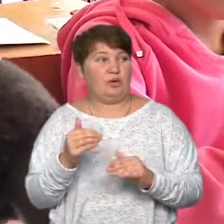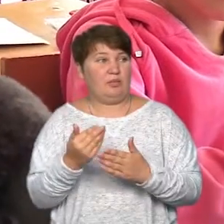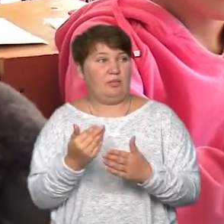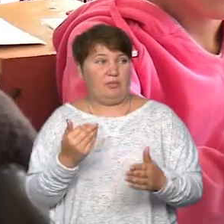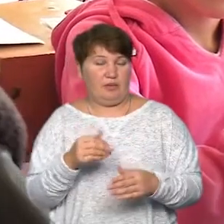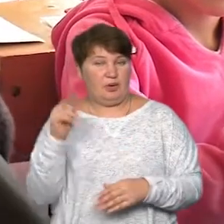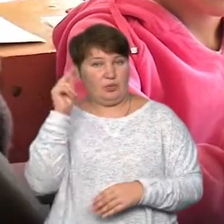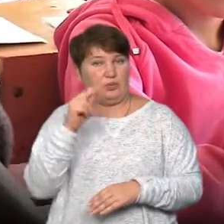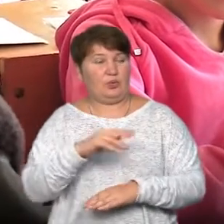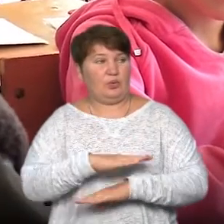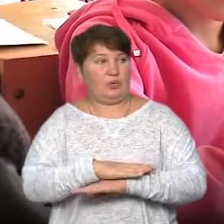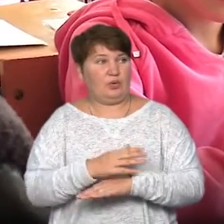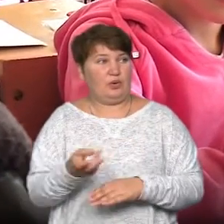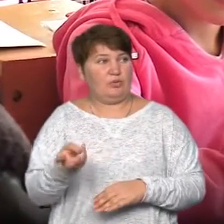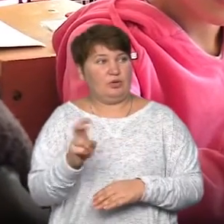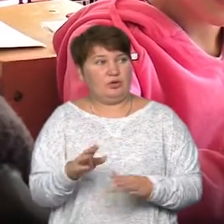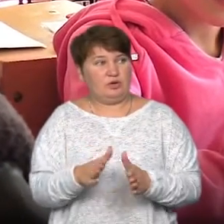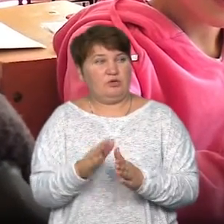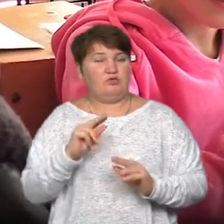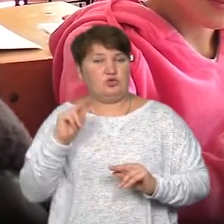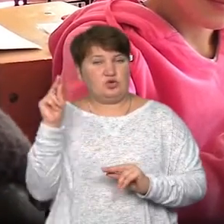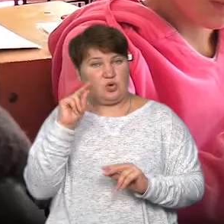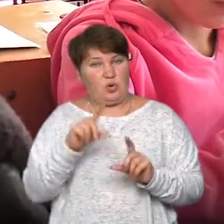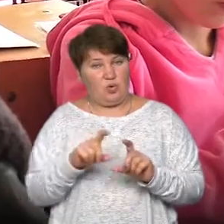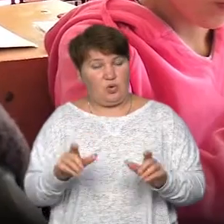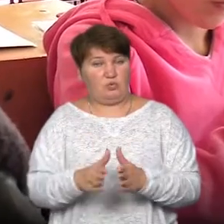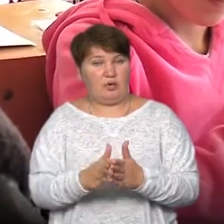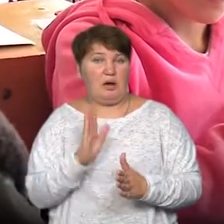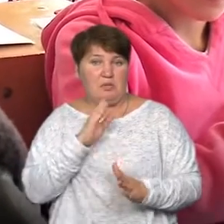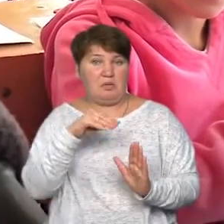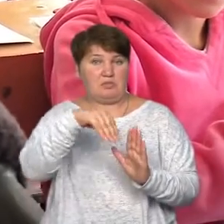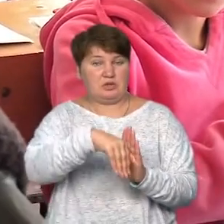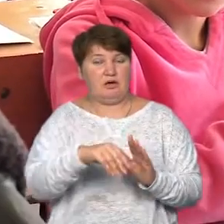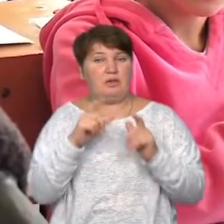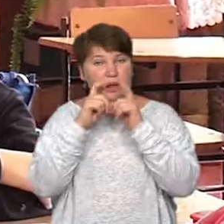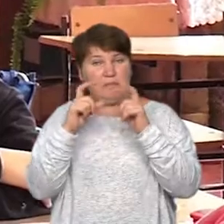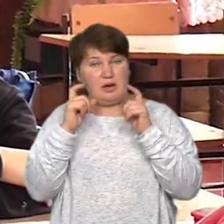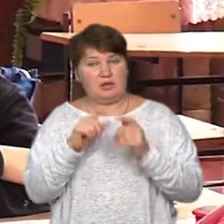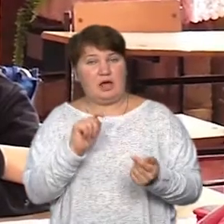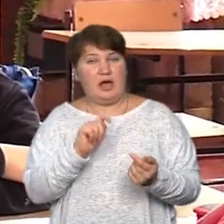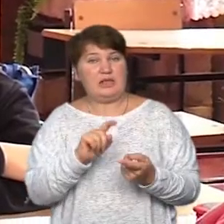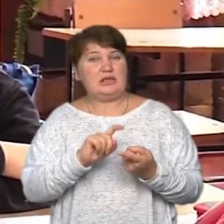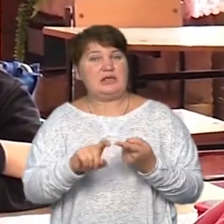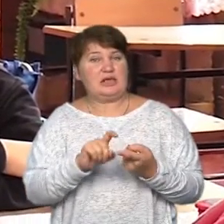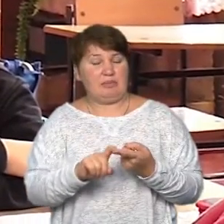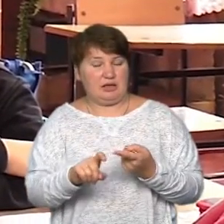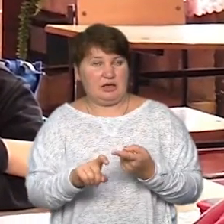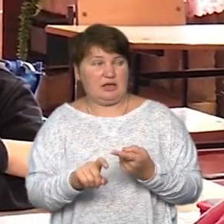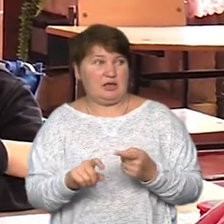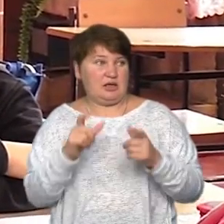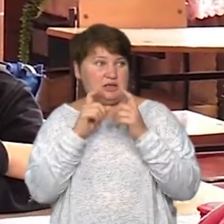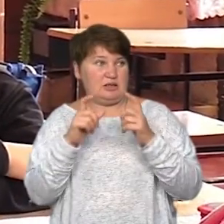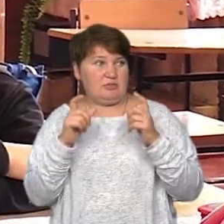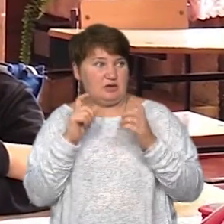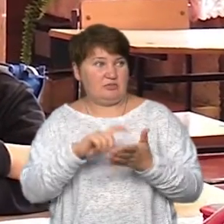Як ми йшли в школу з підручниками, мама поклала мені у сумку маску і антисептик. На урокі ми сидимо з масками, у